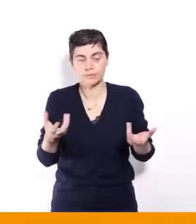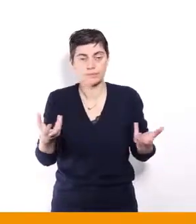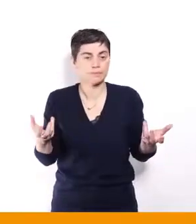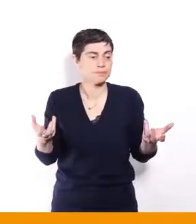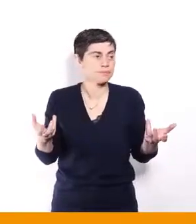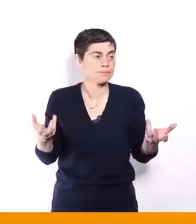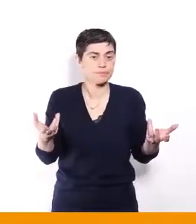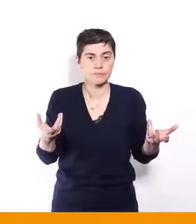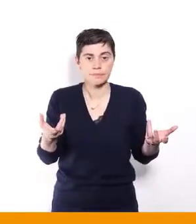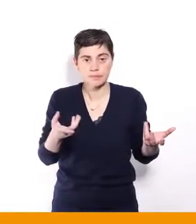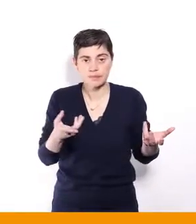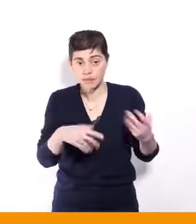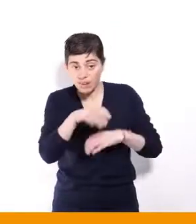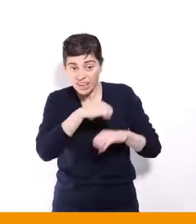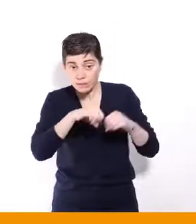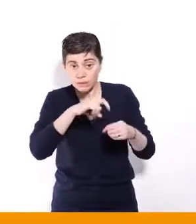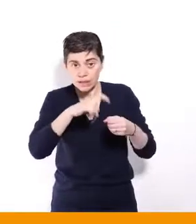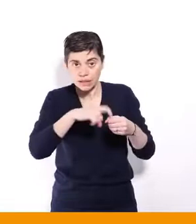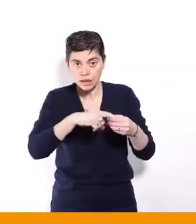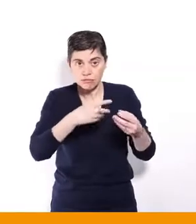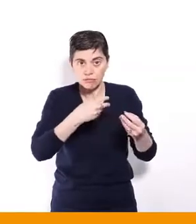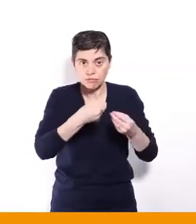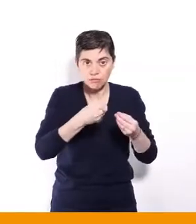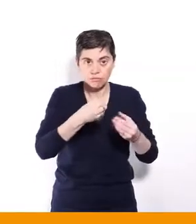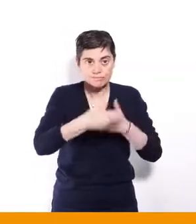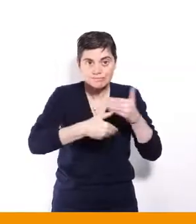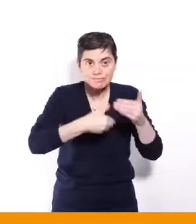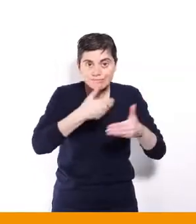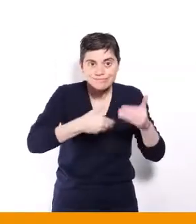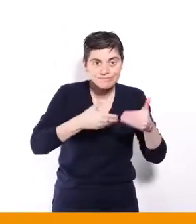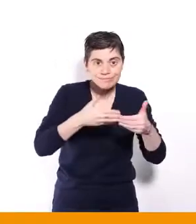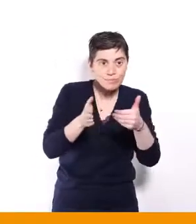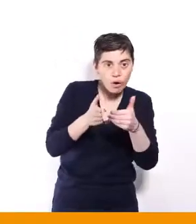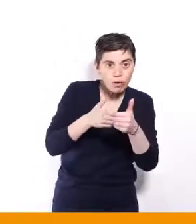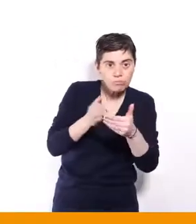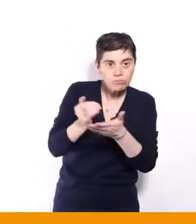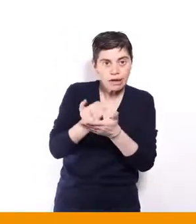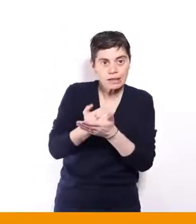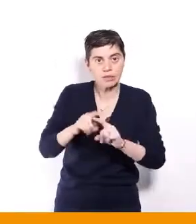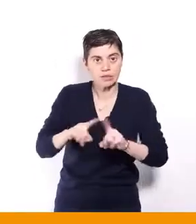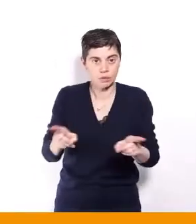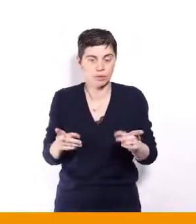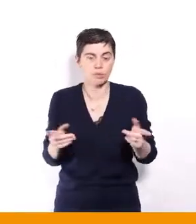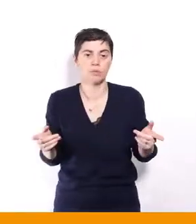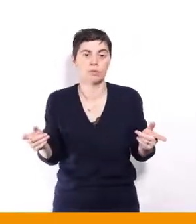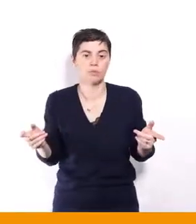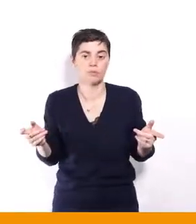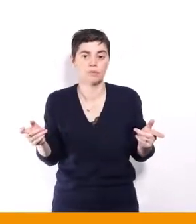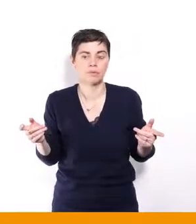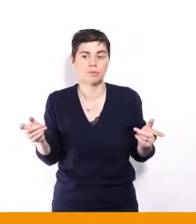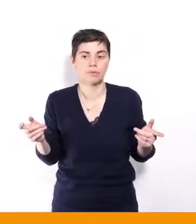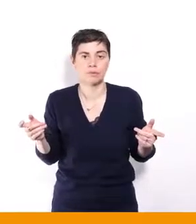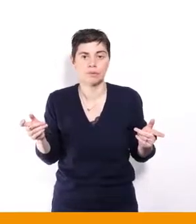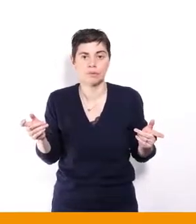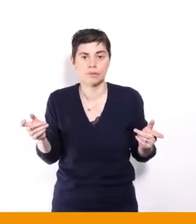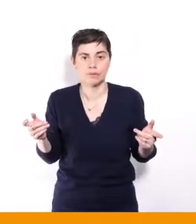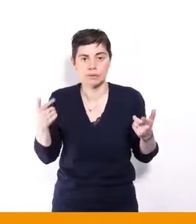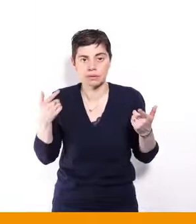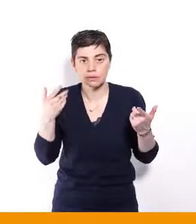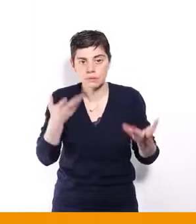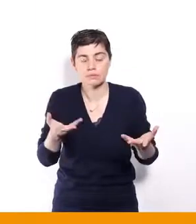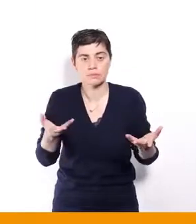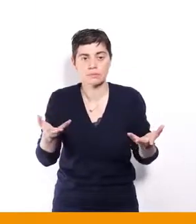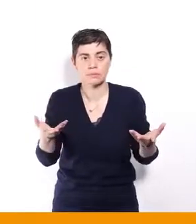une organisation au plus près des salariés et qui permettent effectivement du coup d'entraîner, d'engager